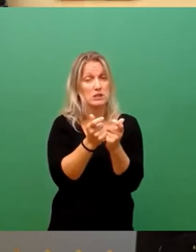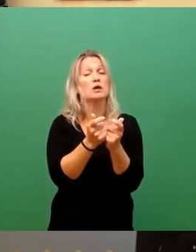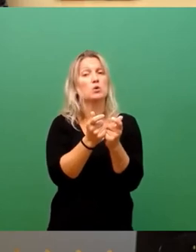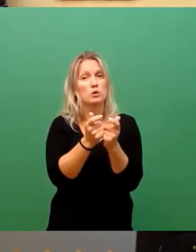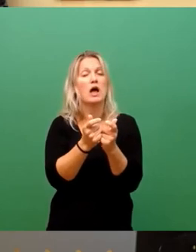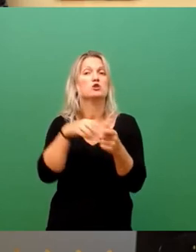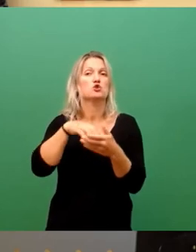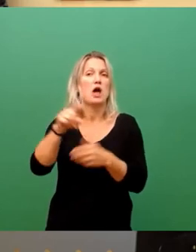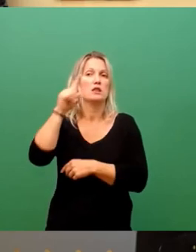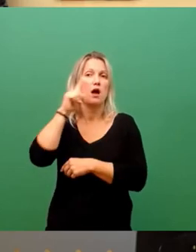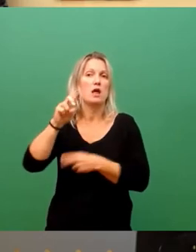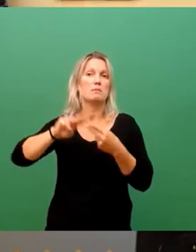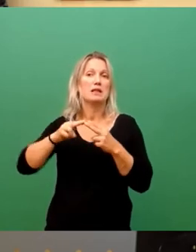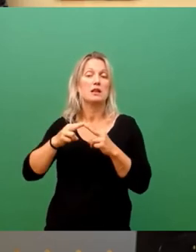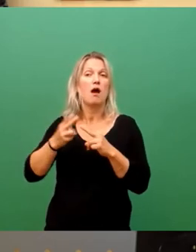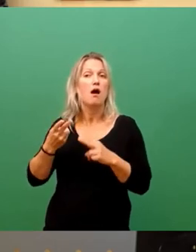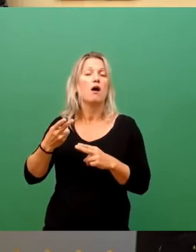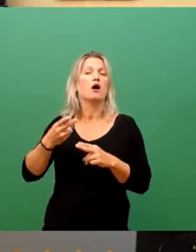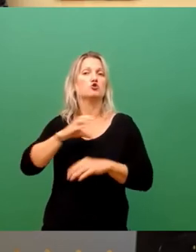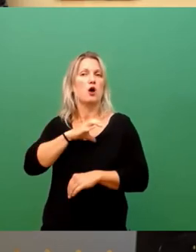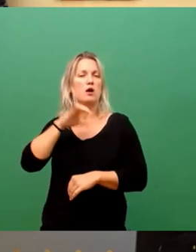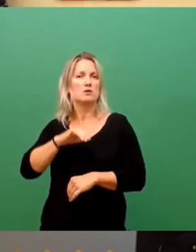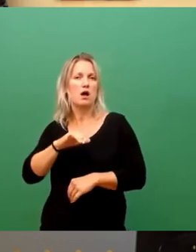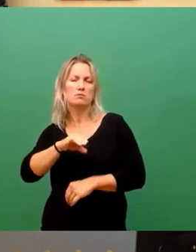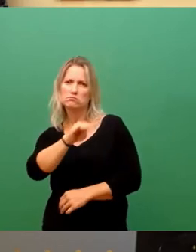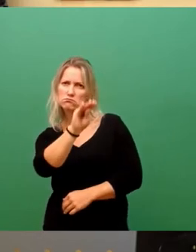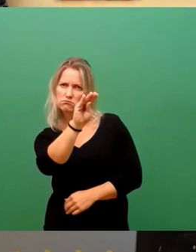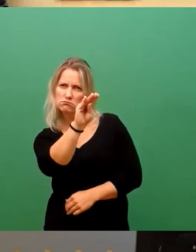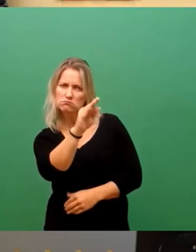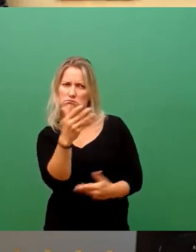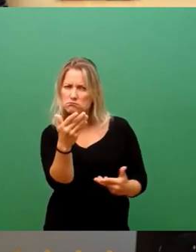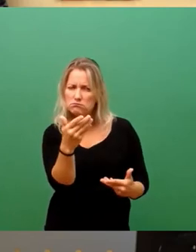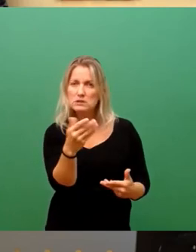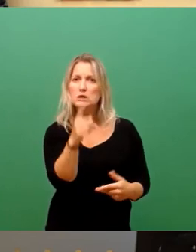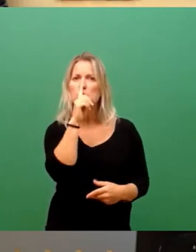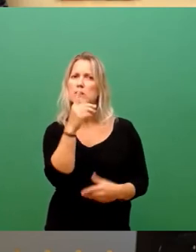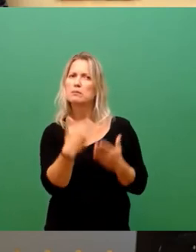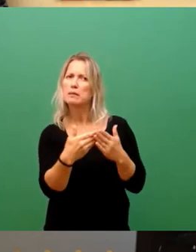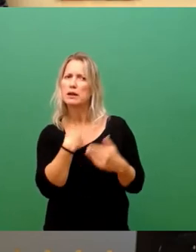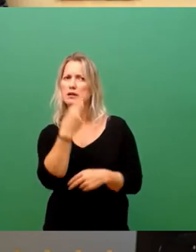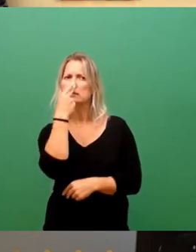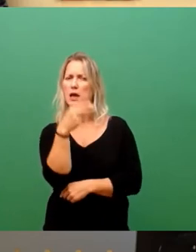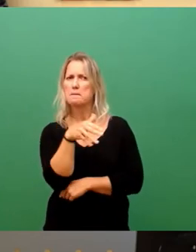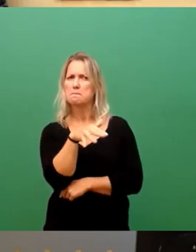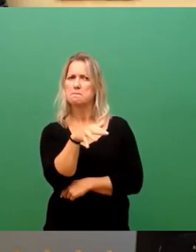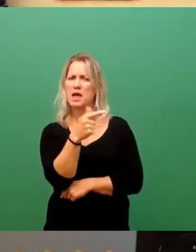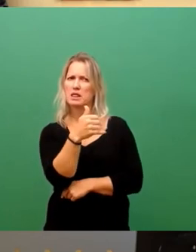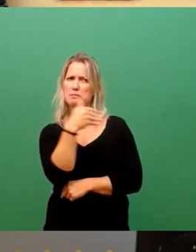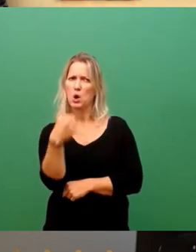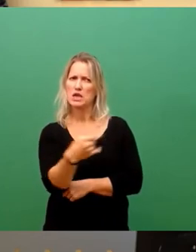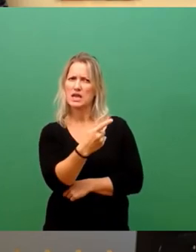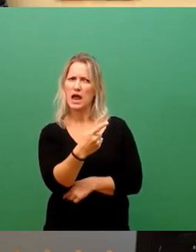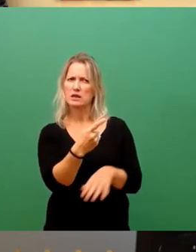Gelegenheit, dort einzuhaken, wenn irgendwie der Eindruck entsteht, dass ein Projekt da zu